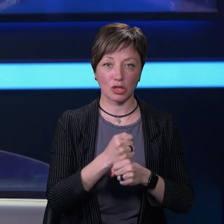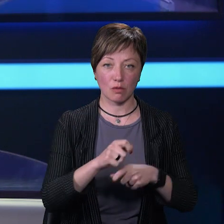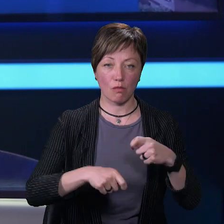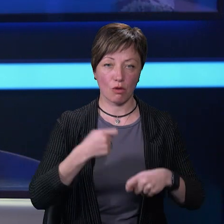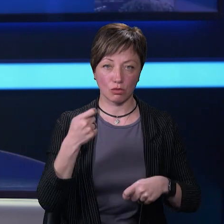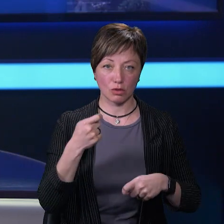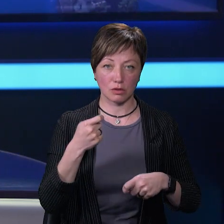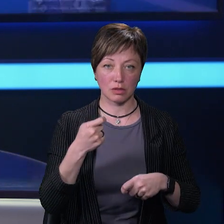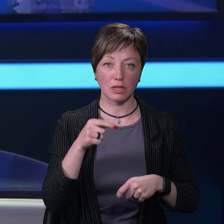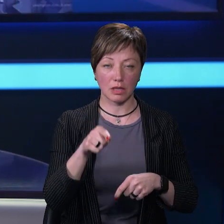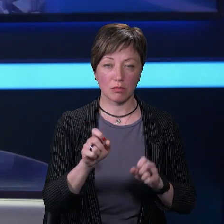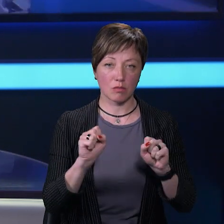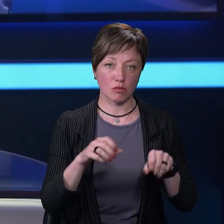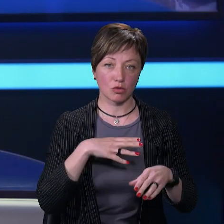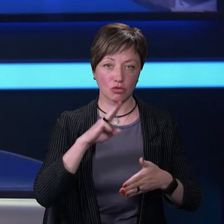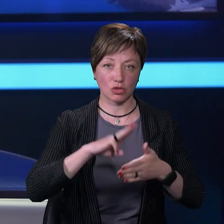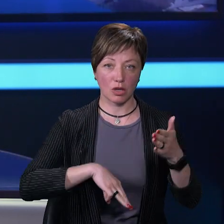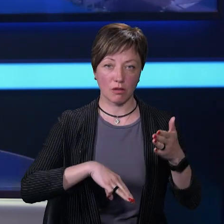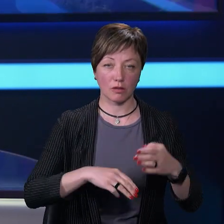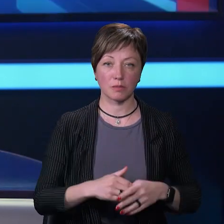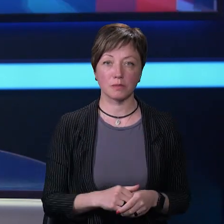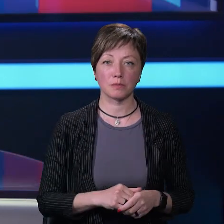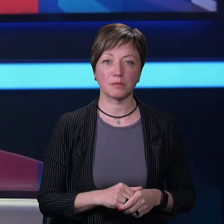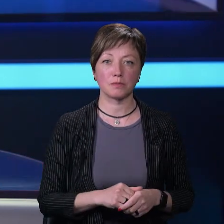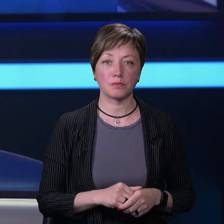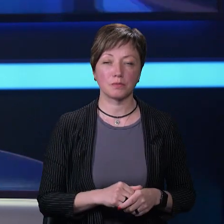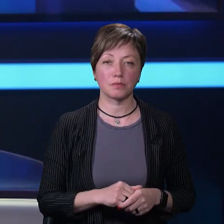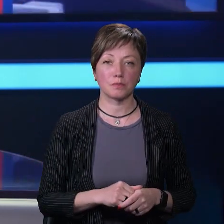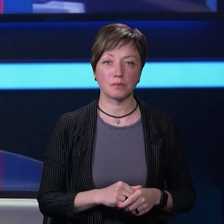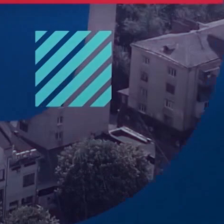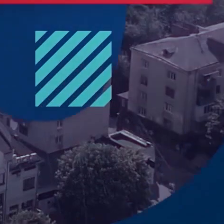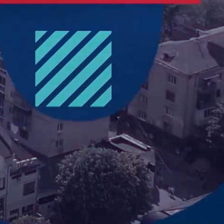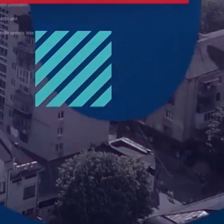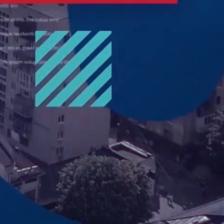правопорушення. Їм загрожує штраф, повідомили в поліції області.